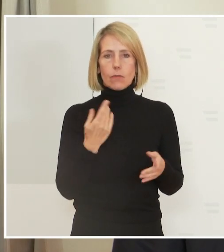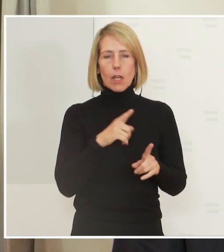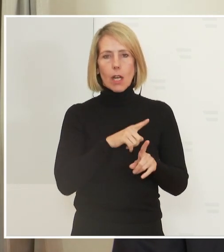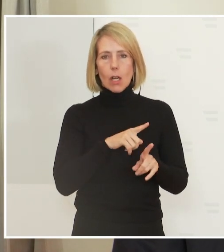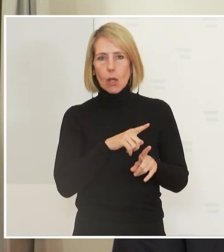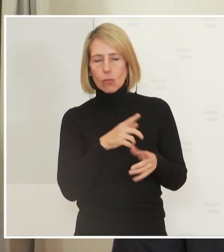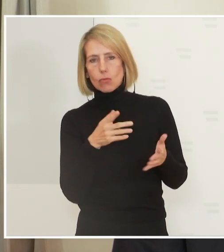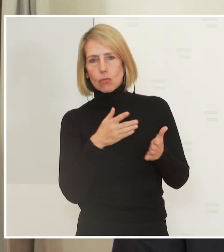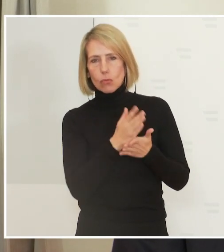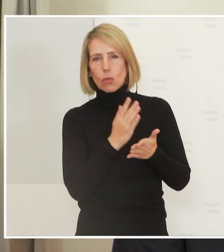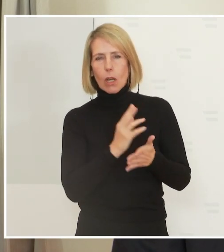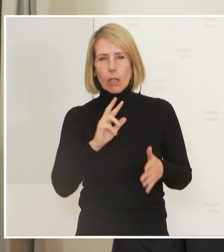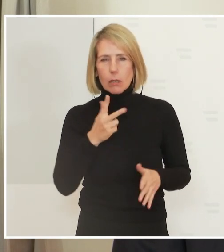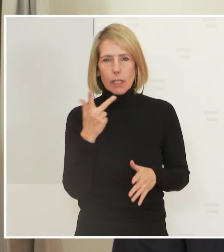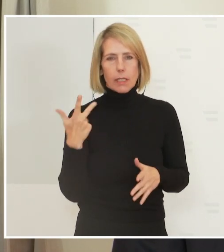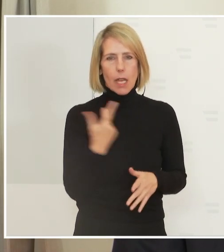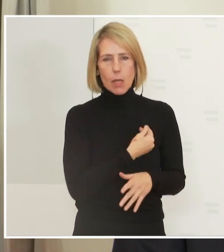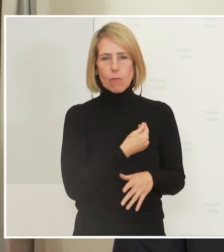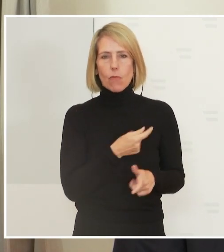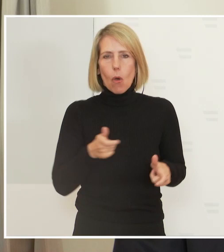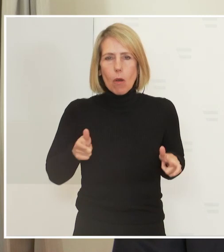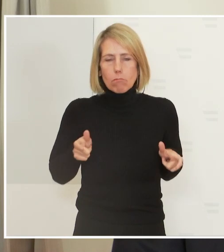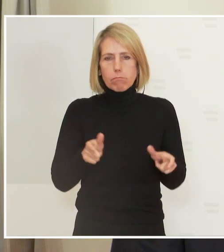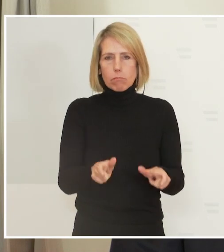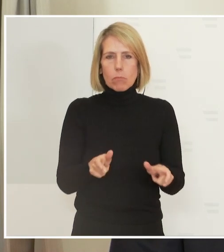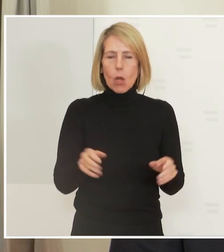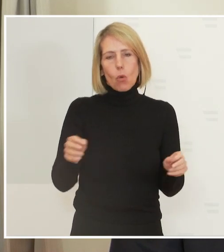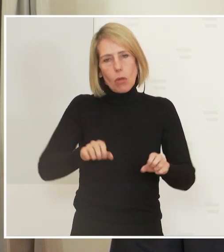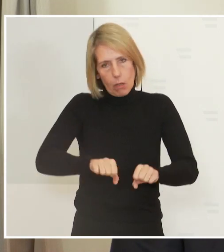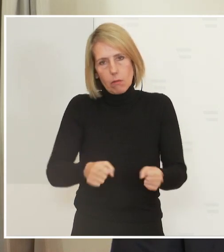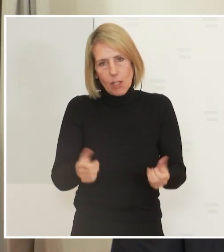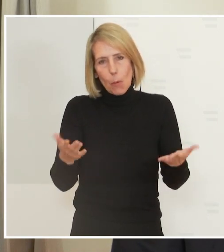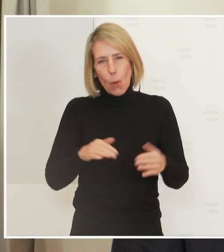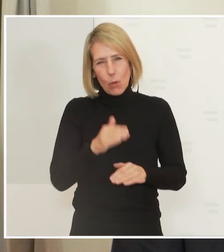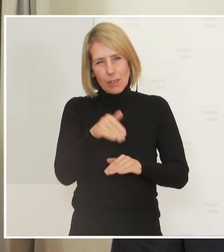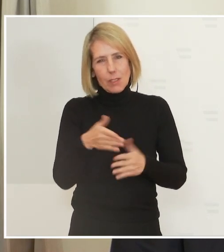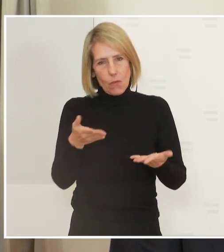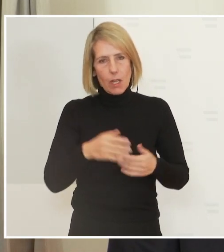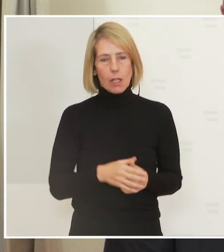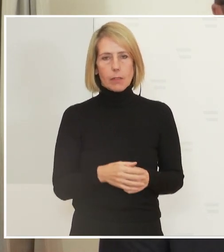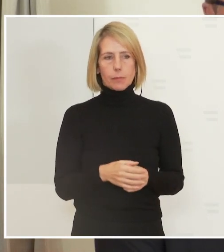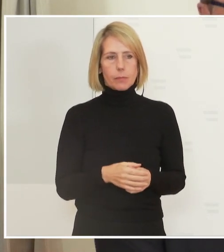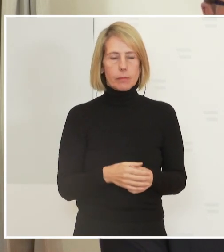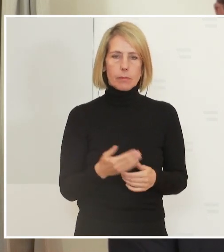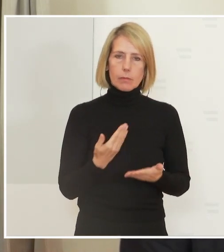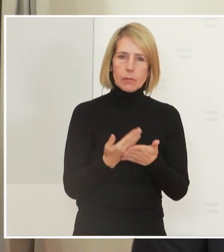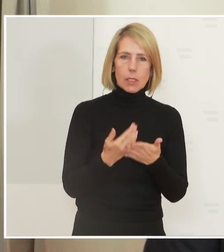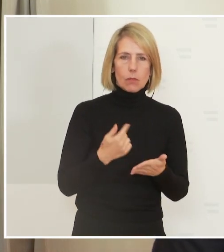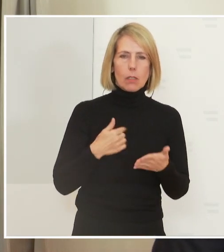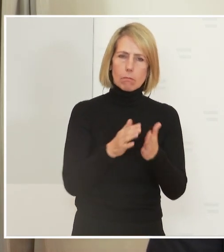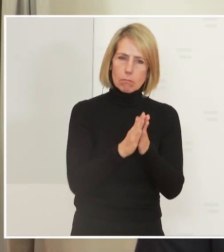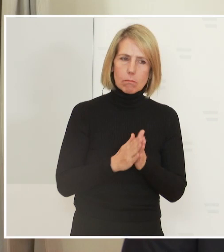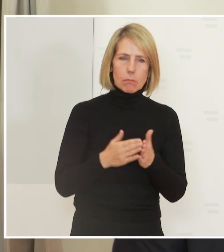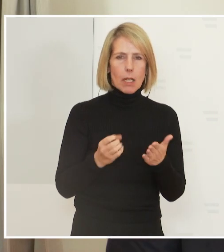durch die dritte Impfung gebremst oder gebrochen. Ich darf sie also alle ersuchen, den